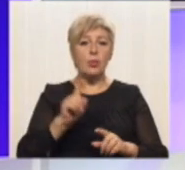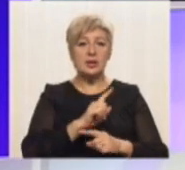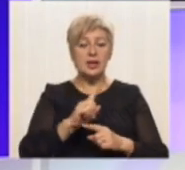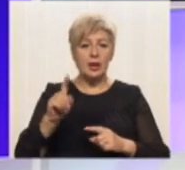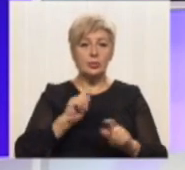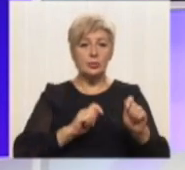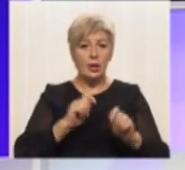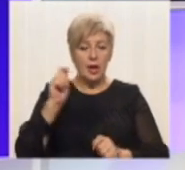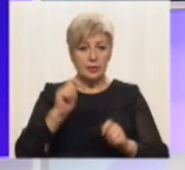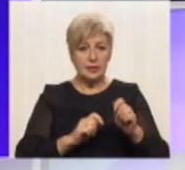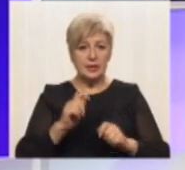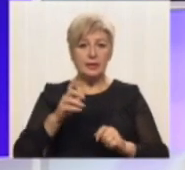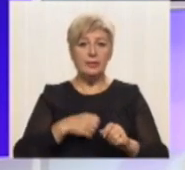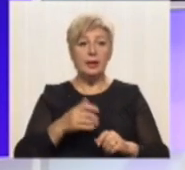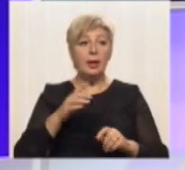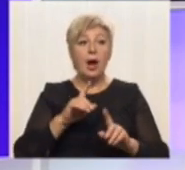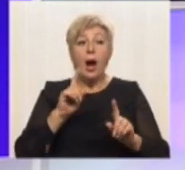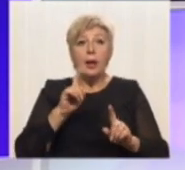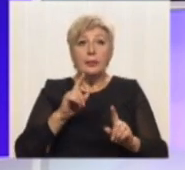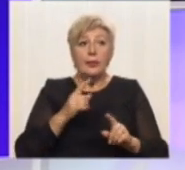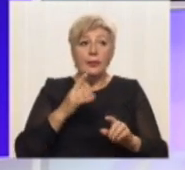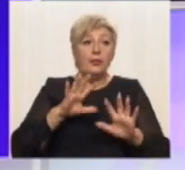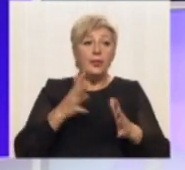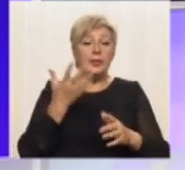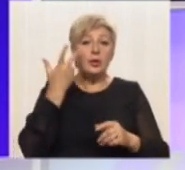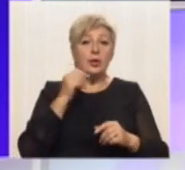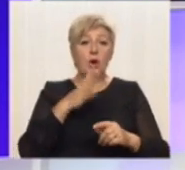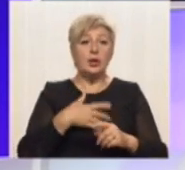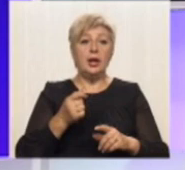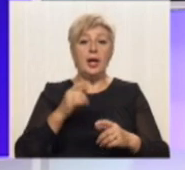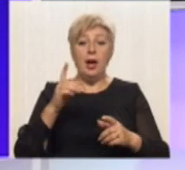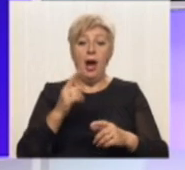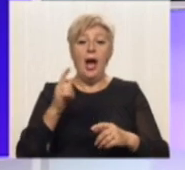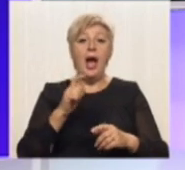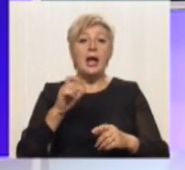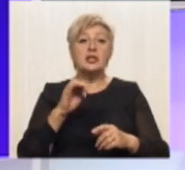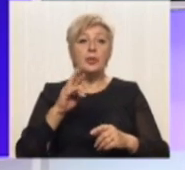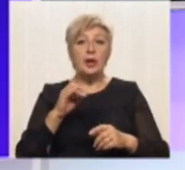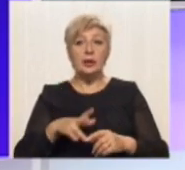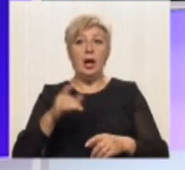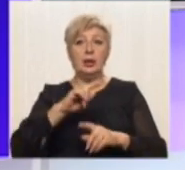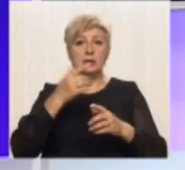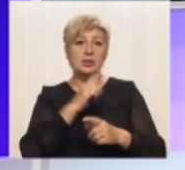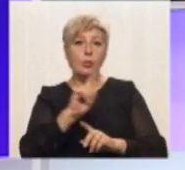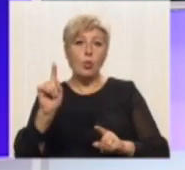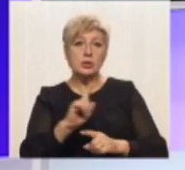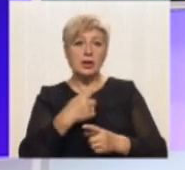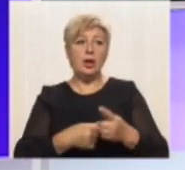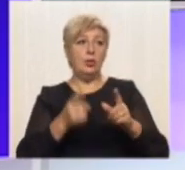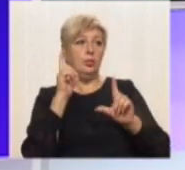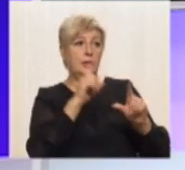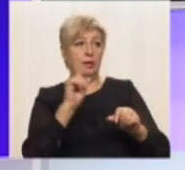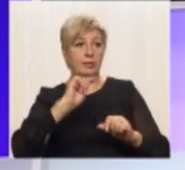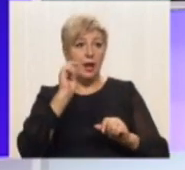експонат з музею потрапив на війну, допомагав бійцям упродовж двох років і повернувся неушкодженим назад, немає